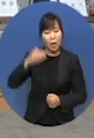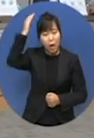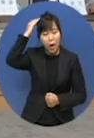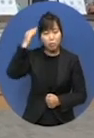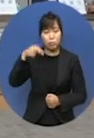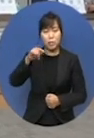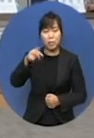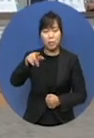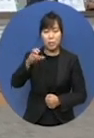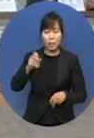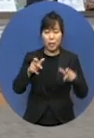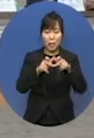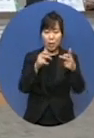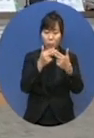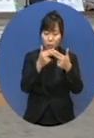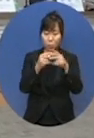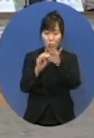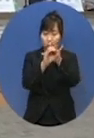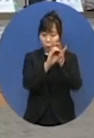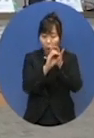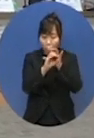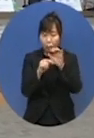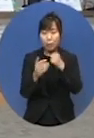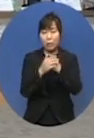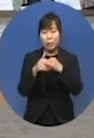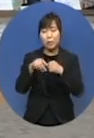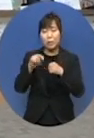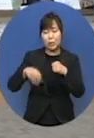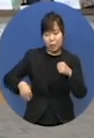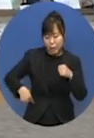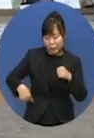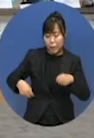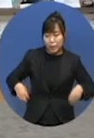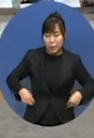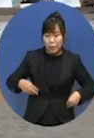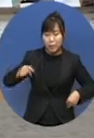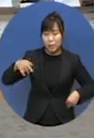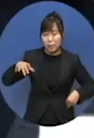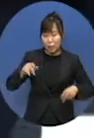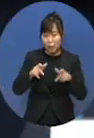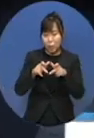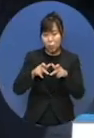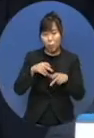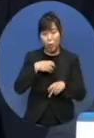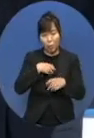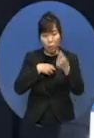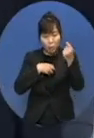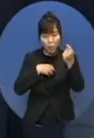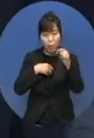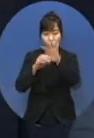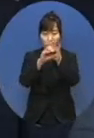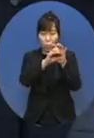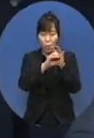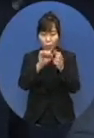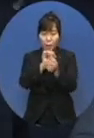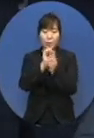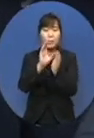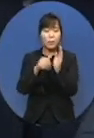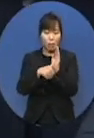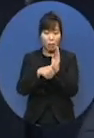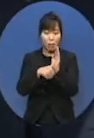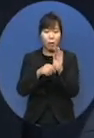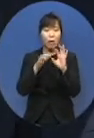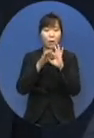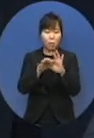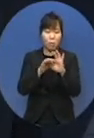한국신장장애인협회도 코로나19로 신장장애인들은 고위험군에 속하며 코로나19 감염이 되었을 때 치사율이